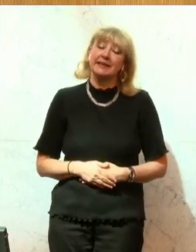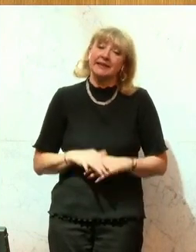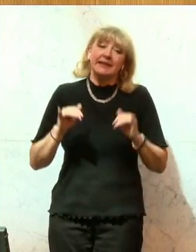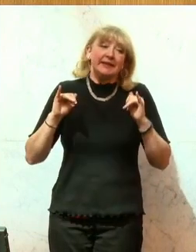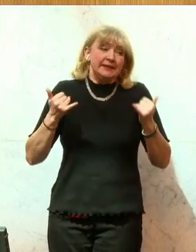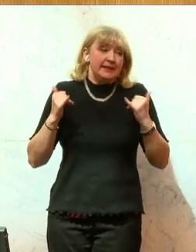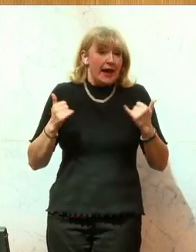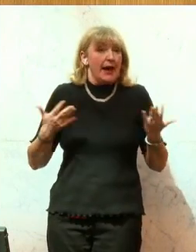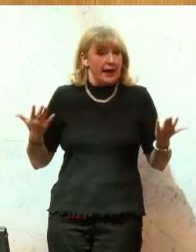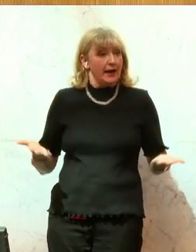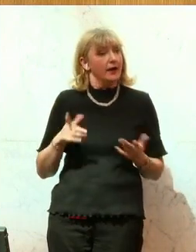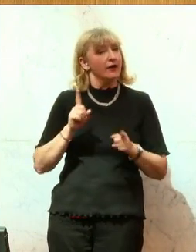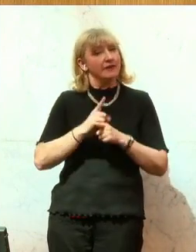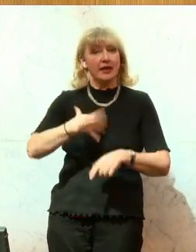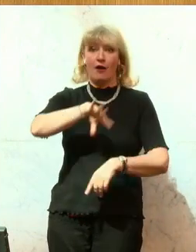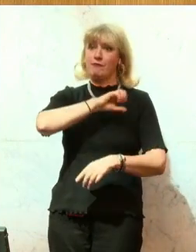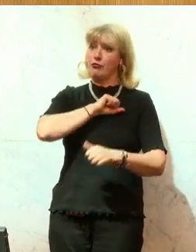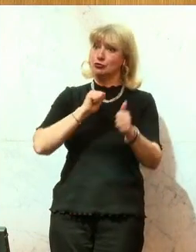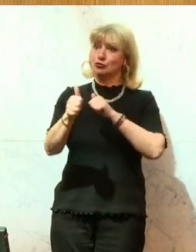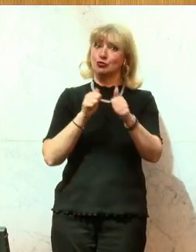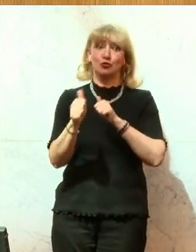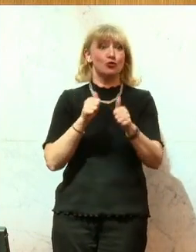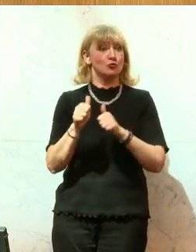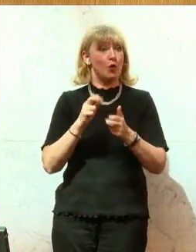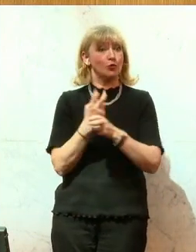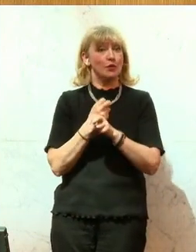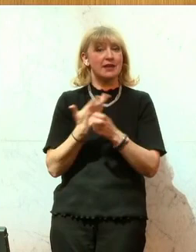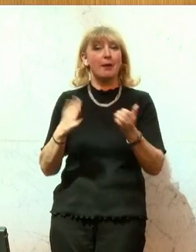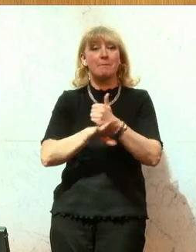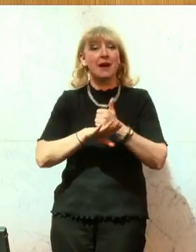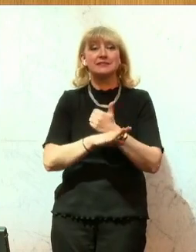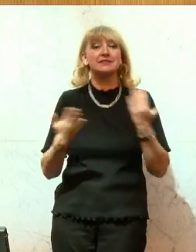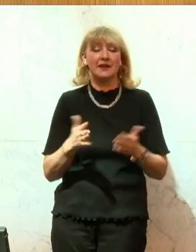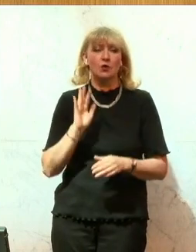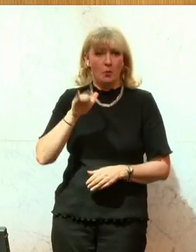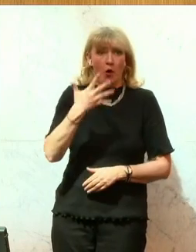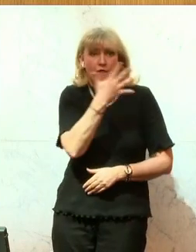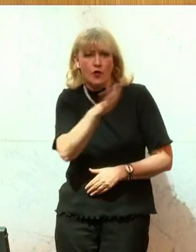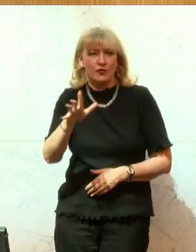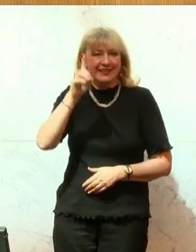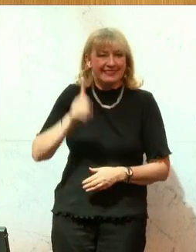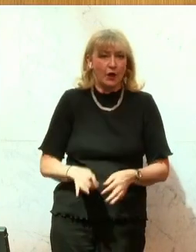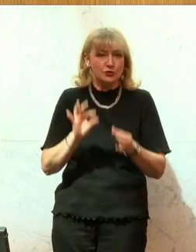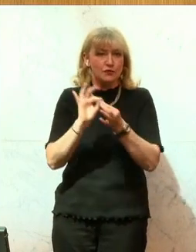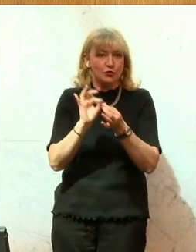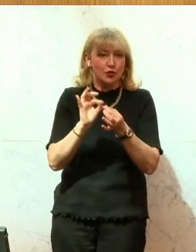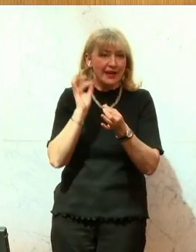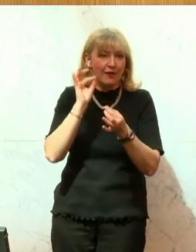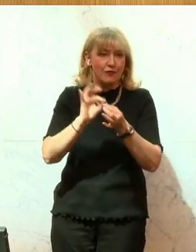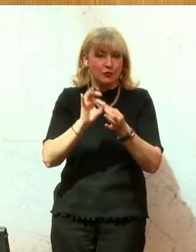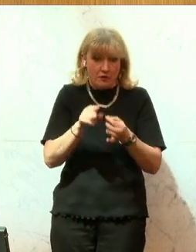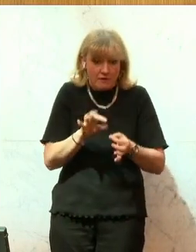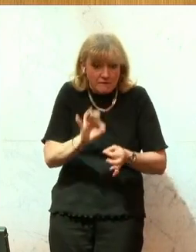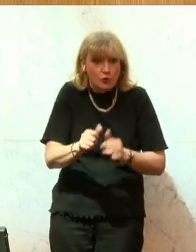für den erfolgreichen Sport in Österreich sind die über 500.000 Funktionärinnen und Funktionäre, die für den